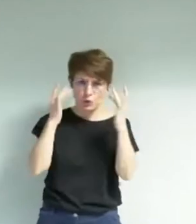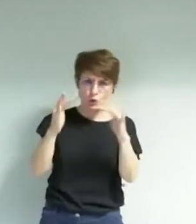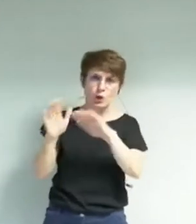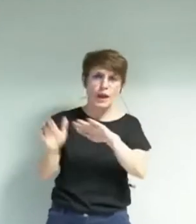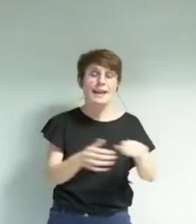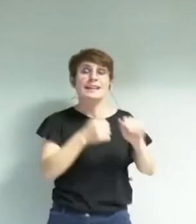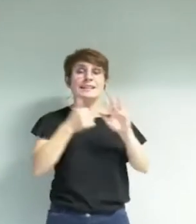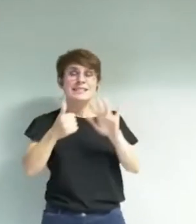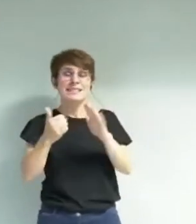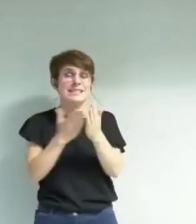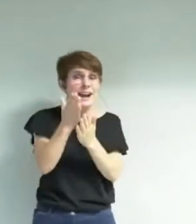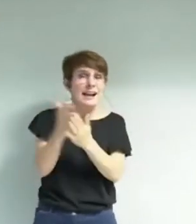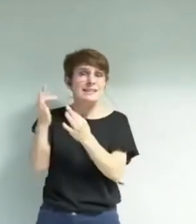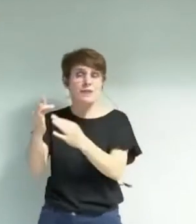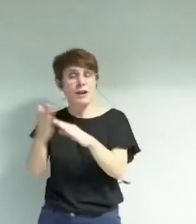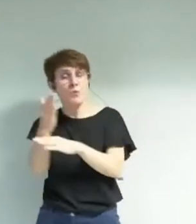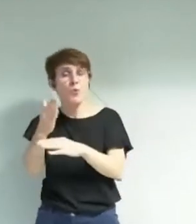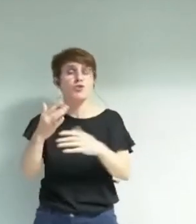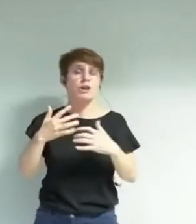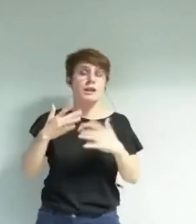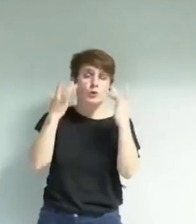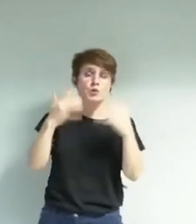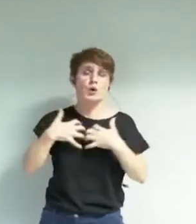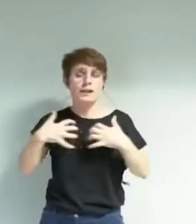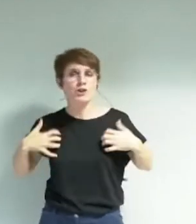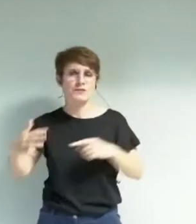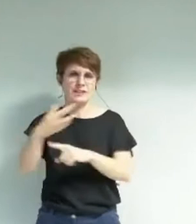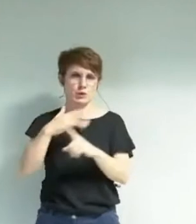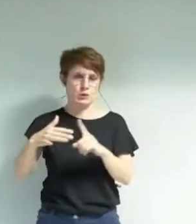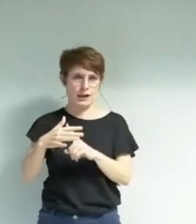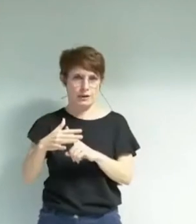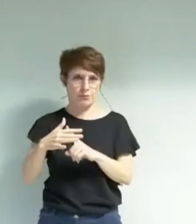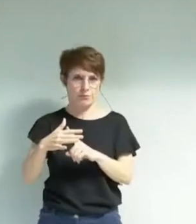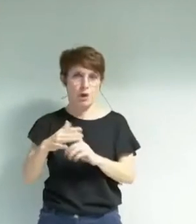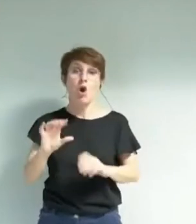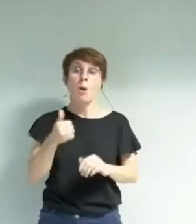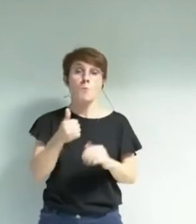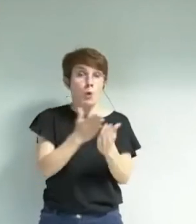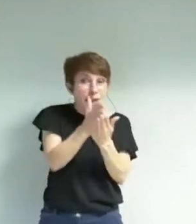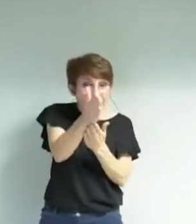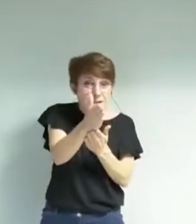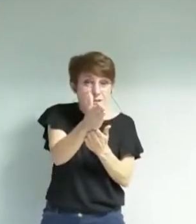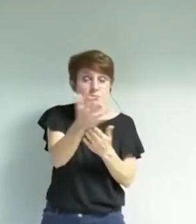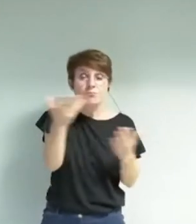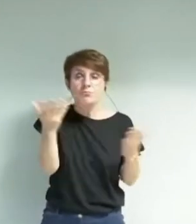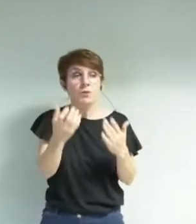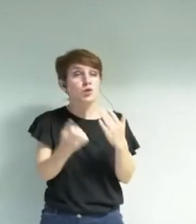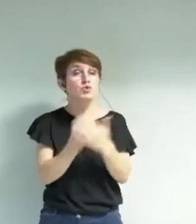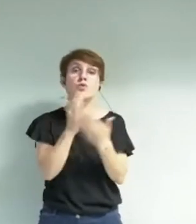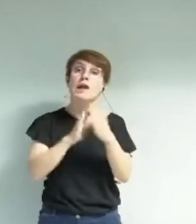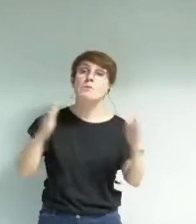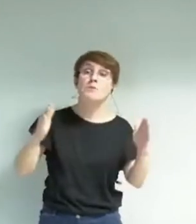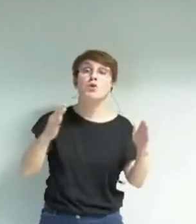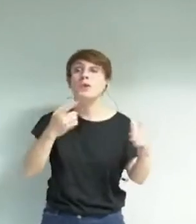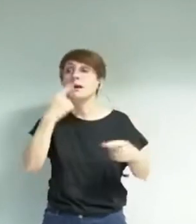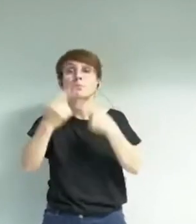le projet culturel, scientifique, éducatif et social. Dans le premier axe, il est question d'une nouvelle bibliothèque